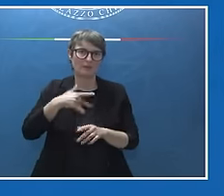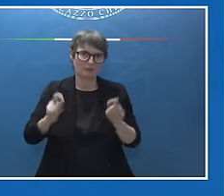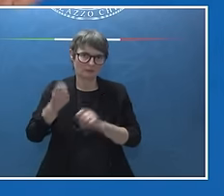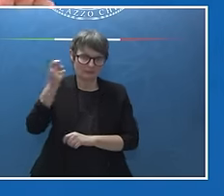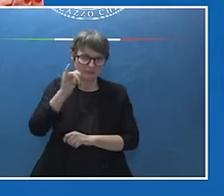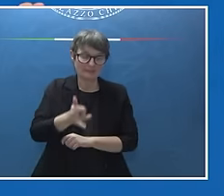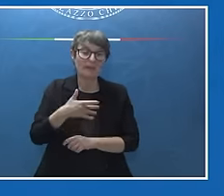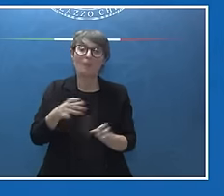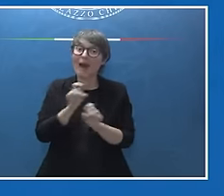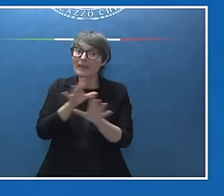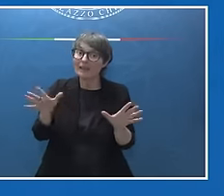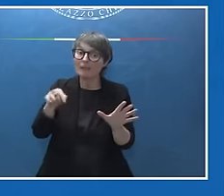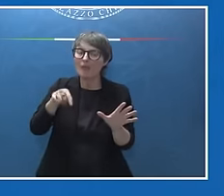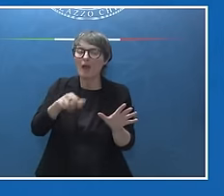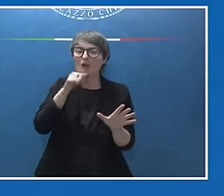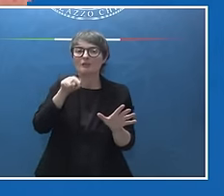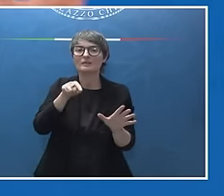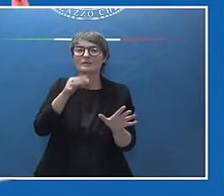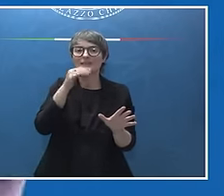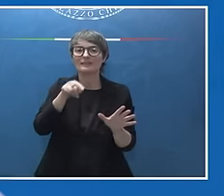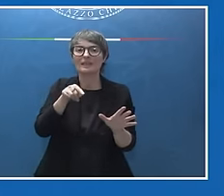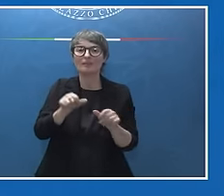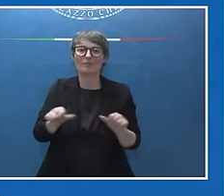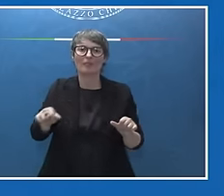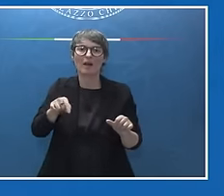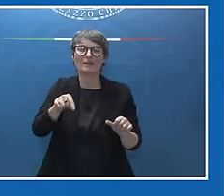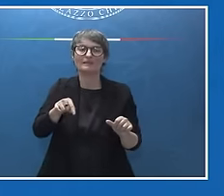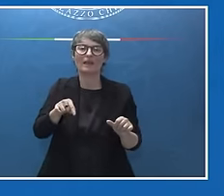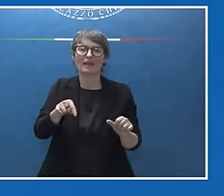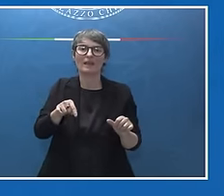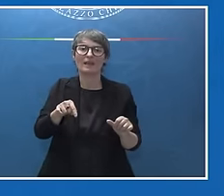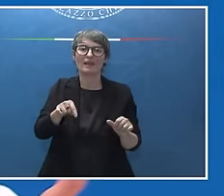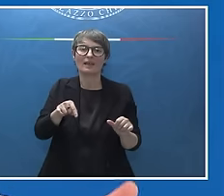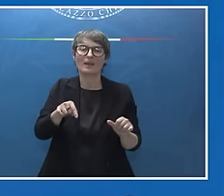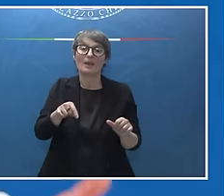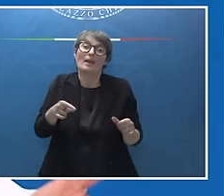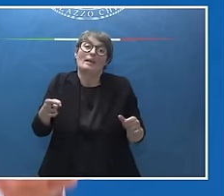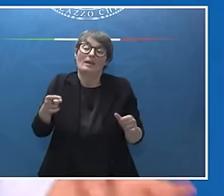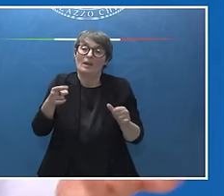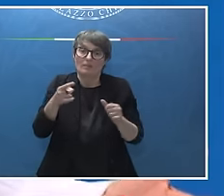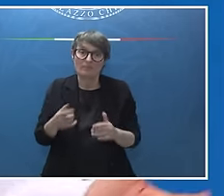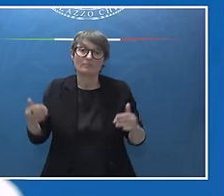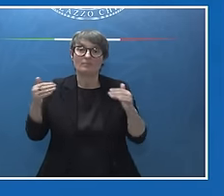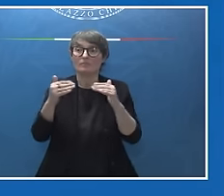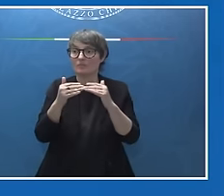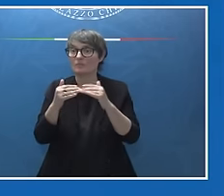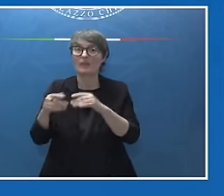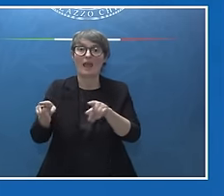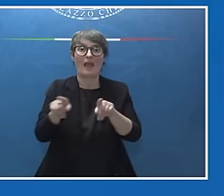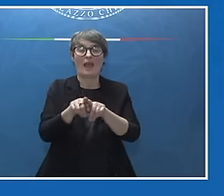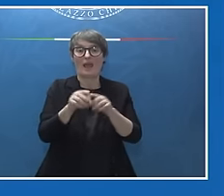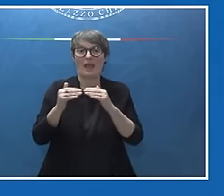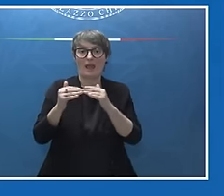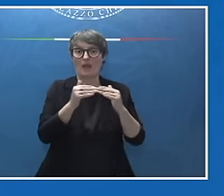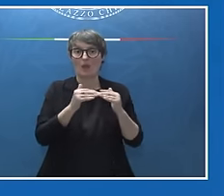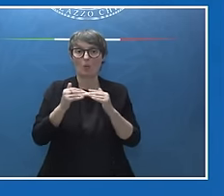perché il mercato sia davvero libero, la condizione, la precondizione è che quel mercato sia anche equo, cioè che tutti abbiano le stesse condizioni.